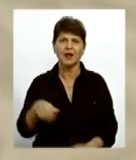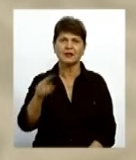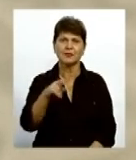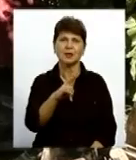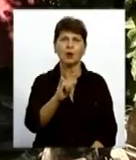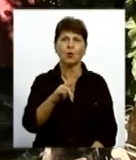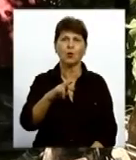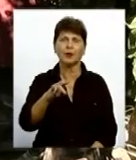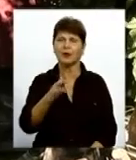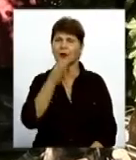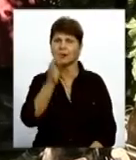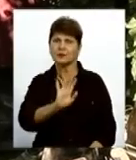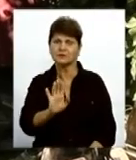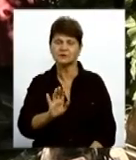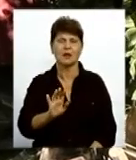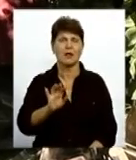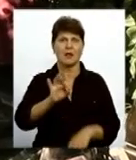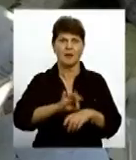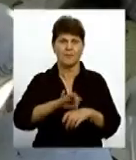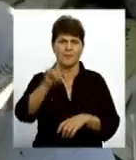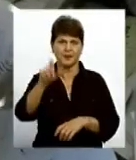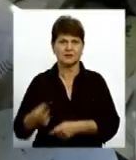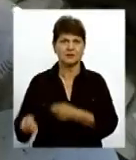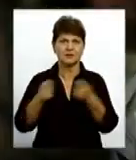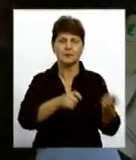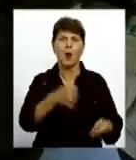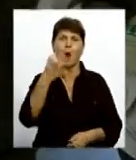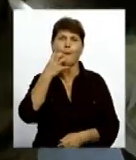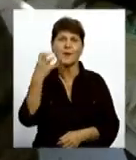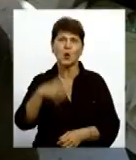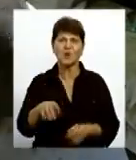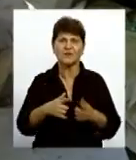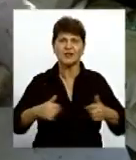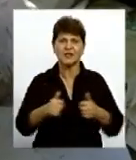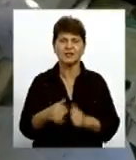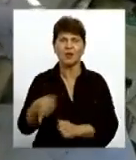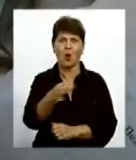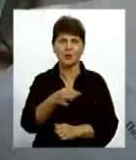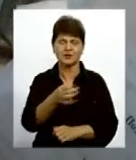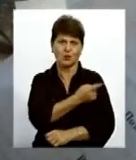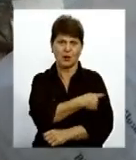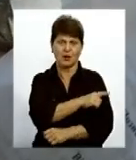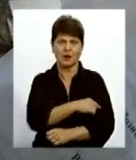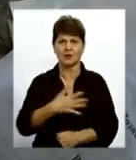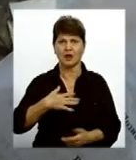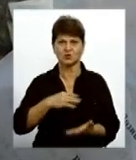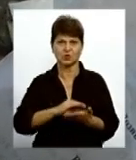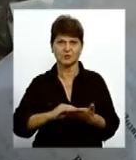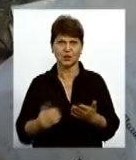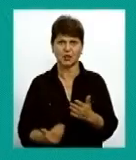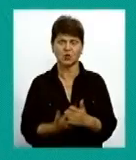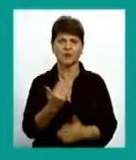роблять Пацієнта лише завтра зможуть транспортувати до опікового відділення обласної лікарні Валерій Кузнецов, Володимир Черніков – Новини